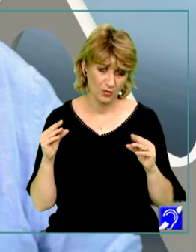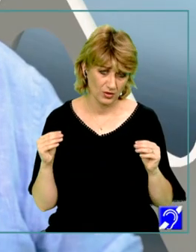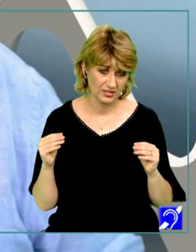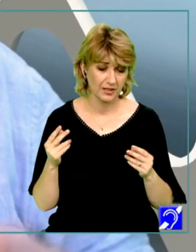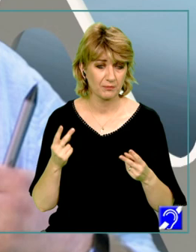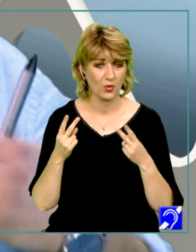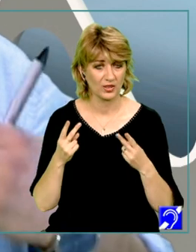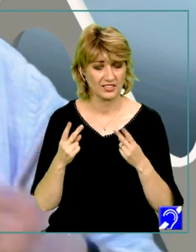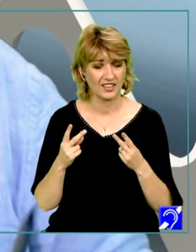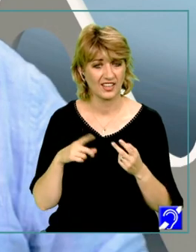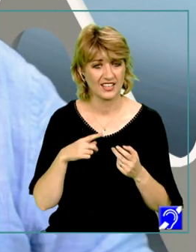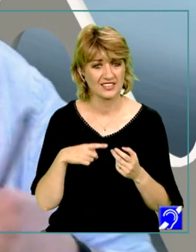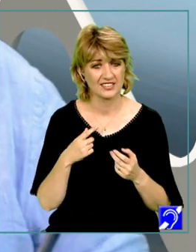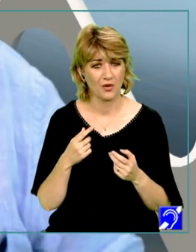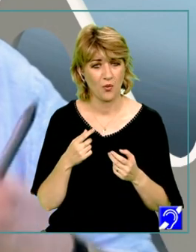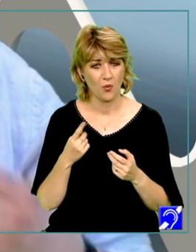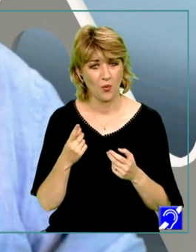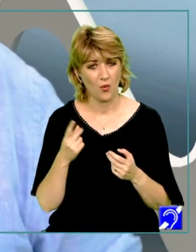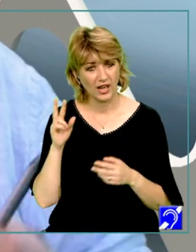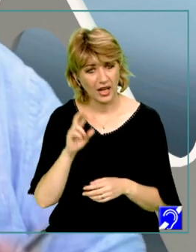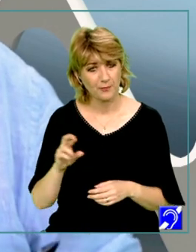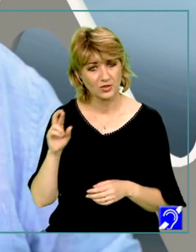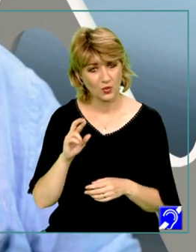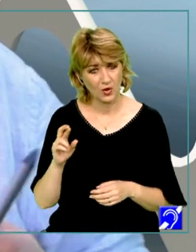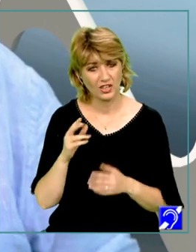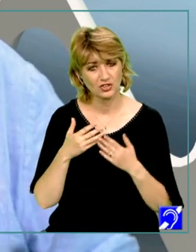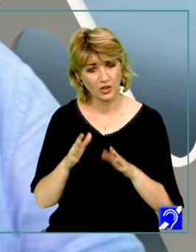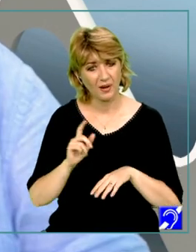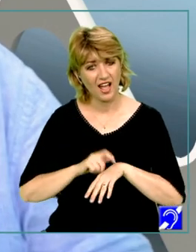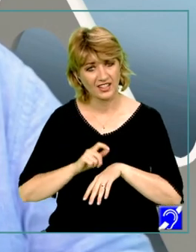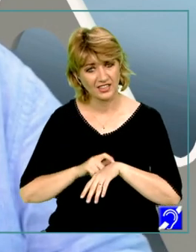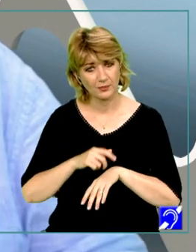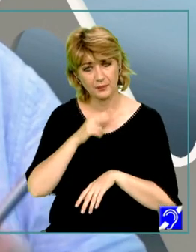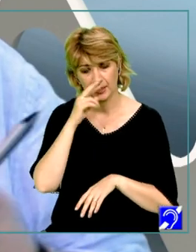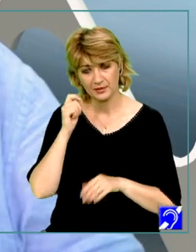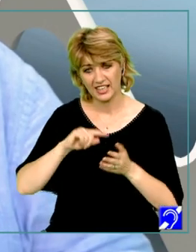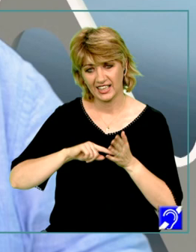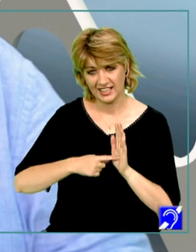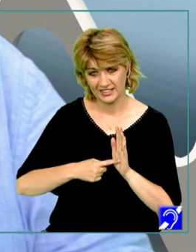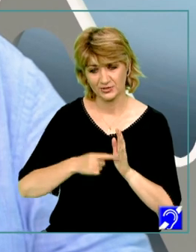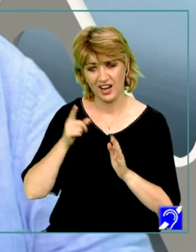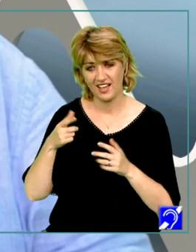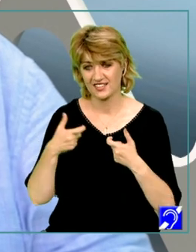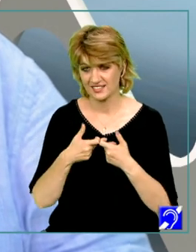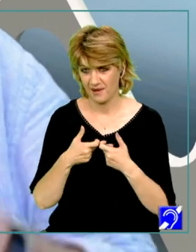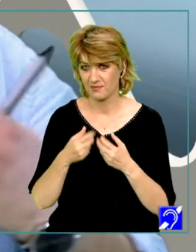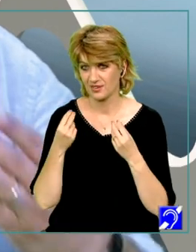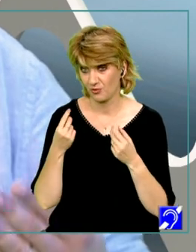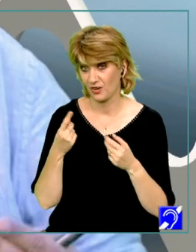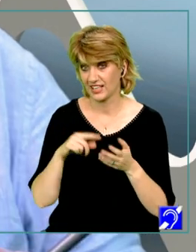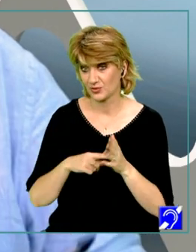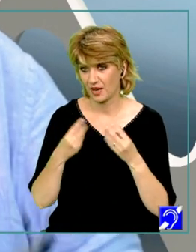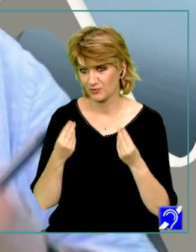important este că o recapitulare care începe la timp va permite rezultatul scontat la examenul de bacalaureat.